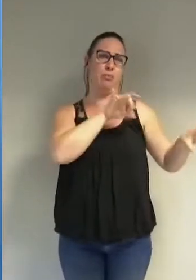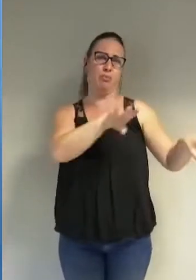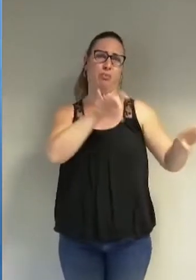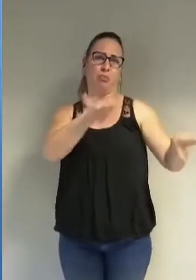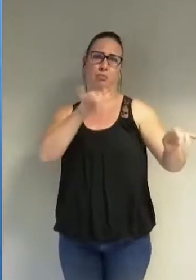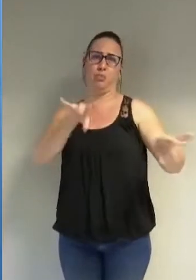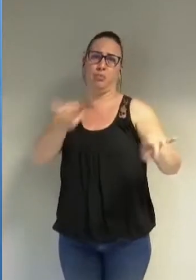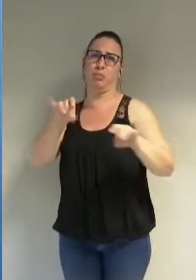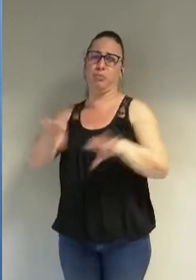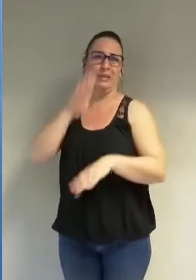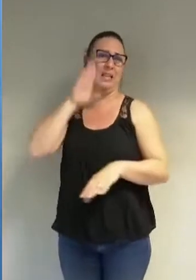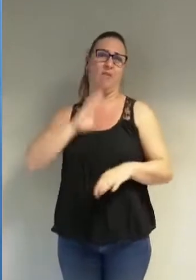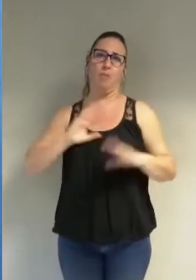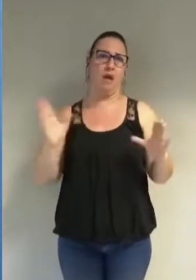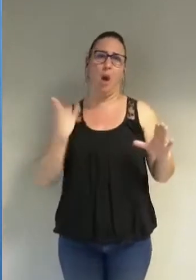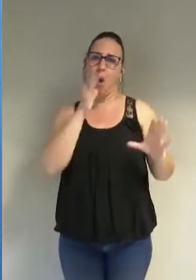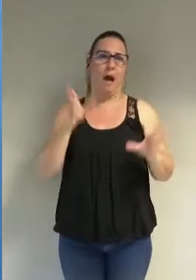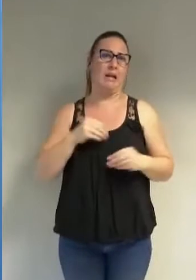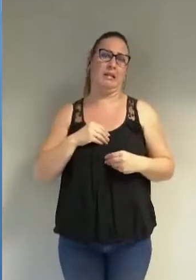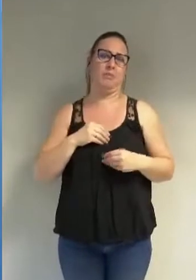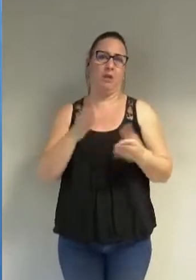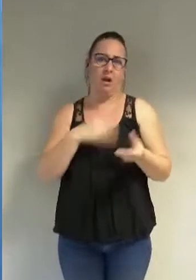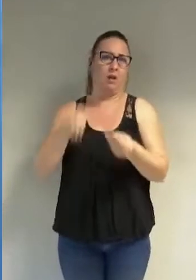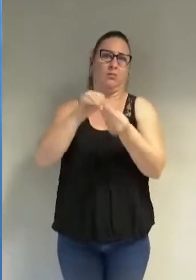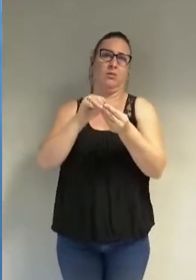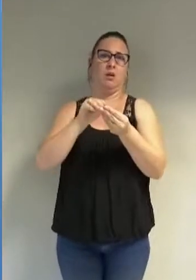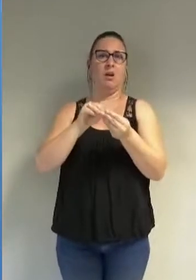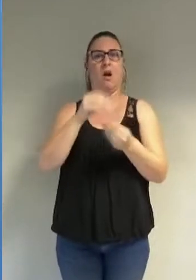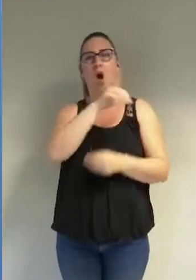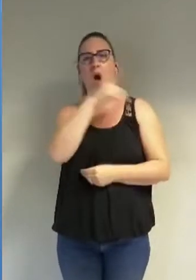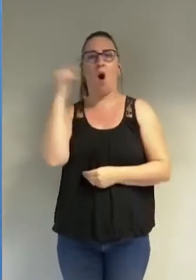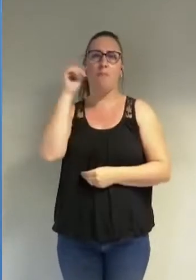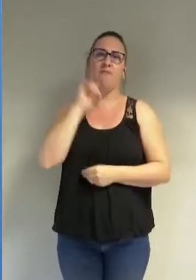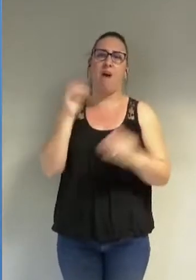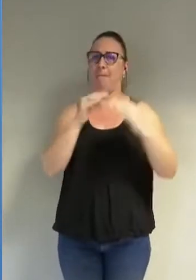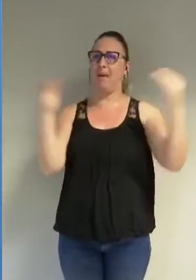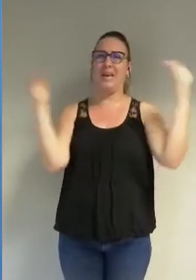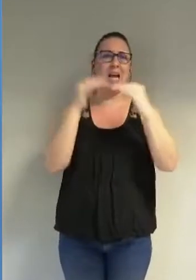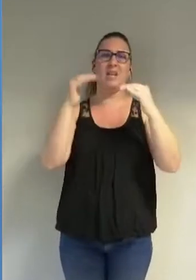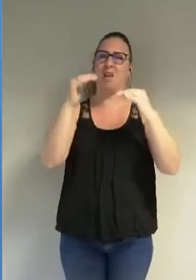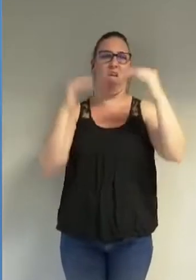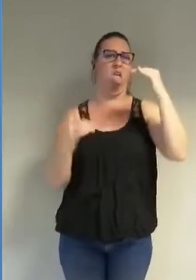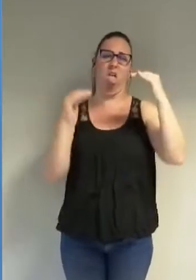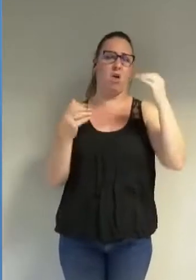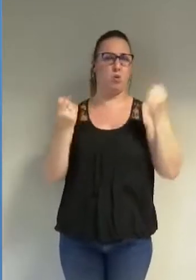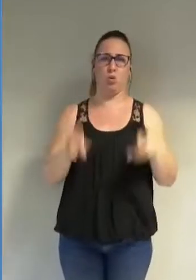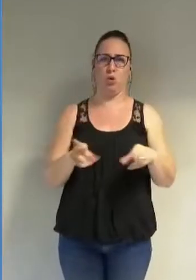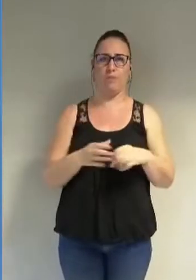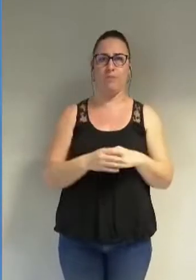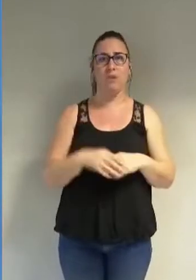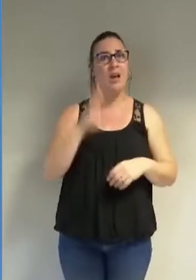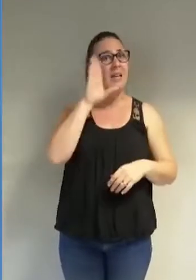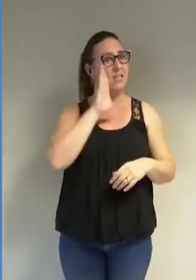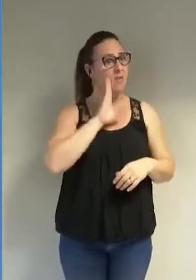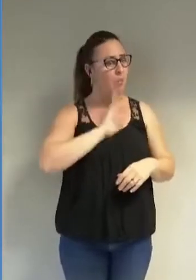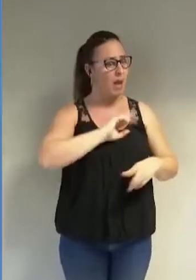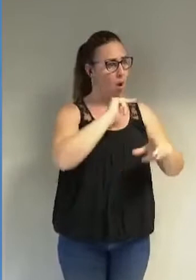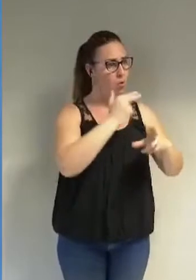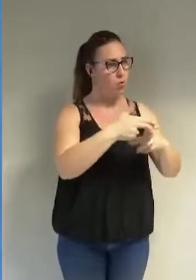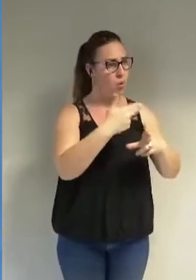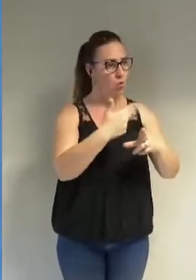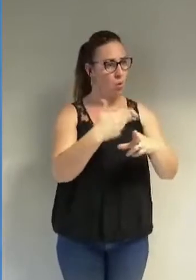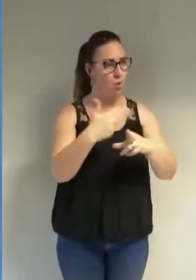qui n'attaquent supplémentaires contre l'égalité femmes et hommes je souhaite les nommer si vous permettez